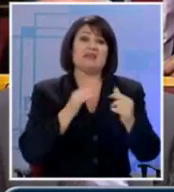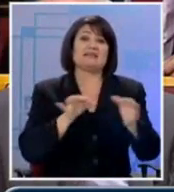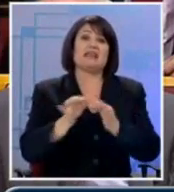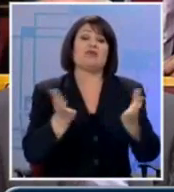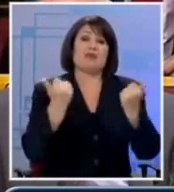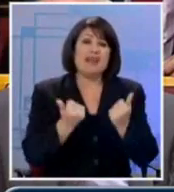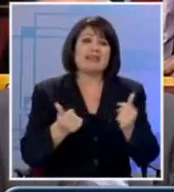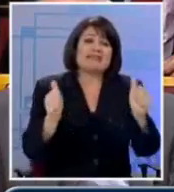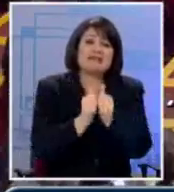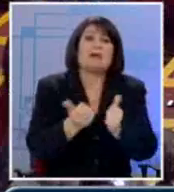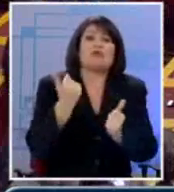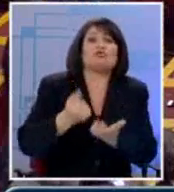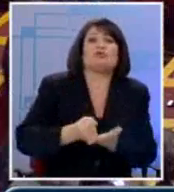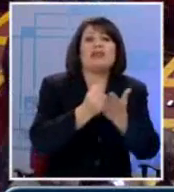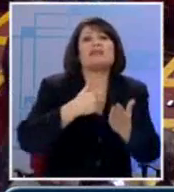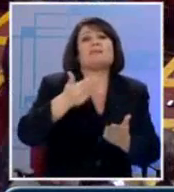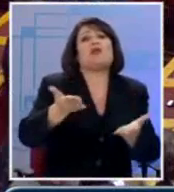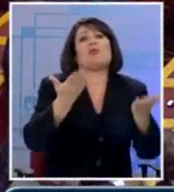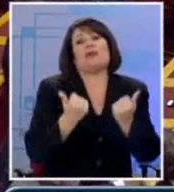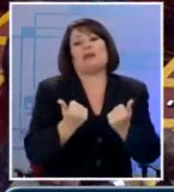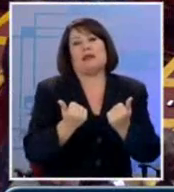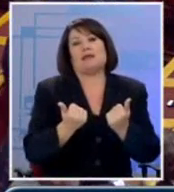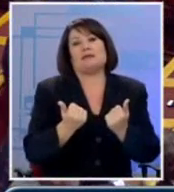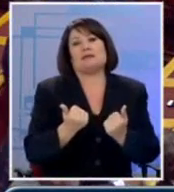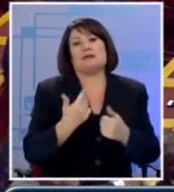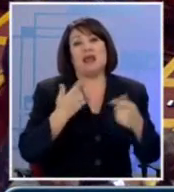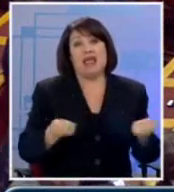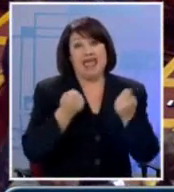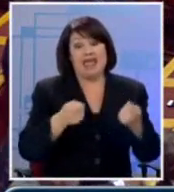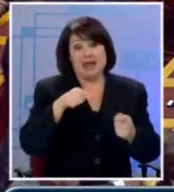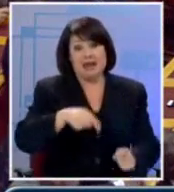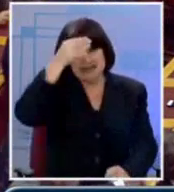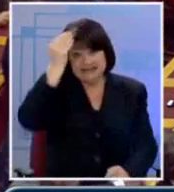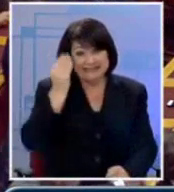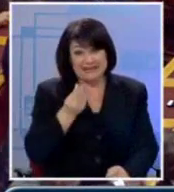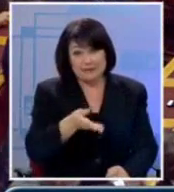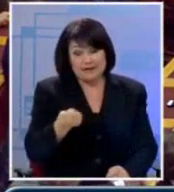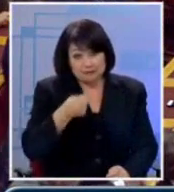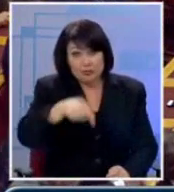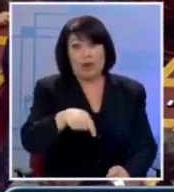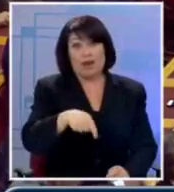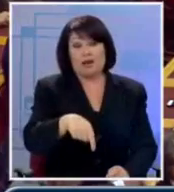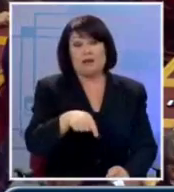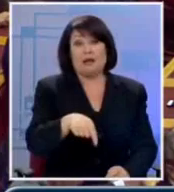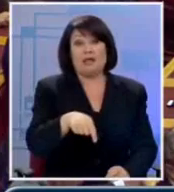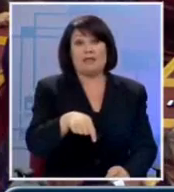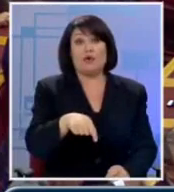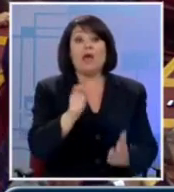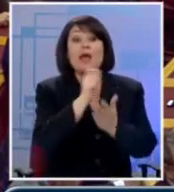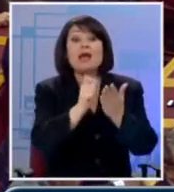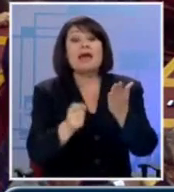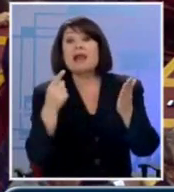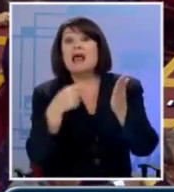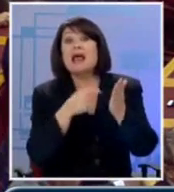έχετε συμμάχους, δεν έχετε προοπτική. Αυτό που έκανε σήμερα ο κύριος Τσίπρας, γράψτε το,